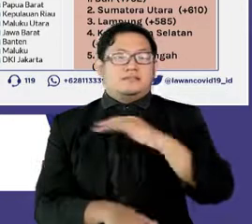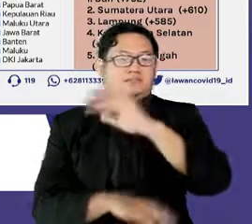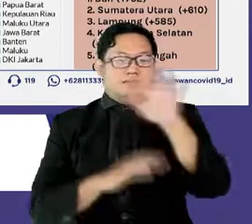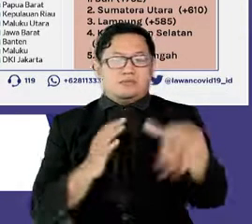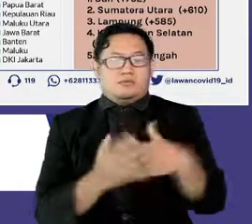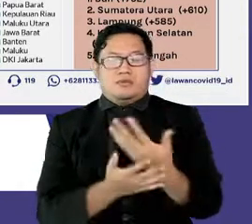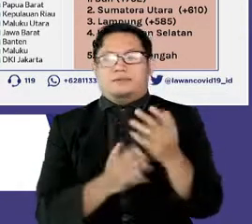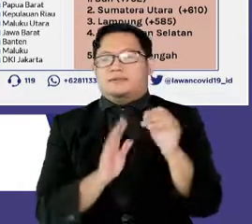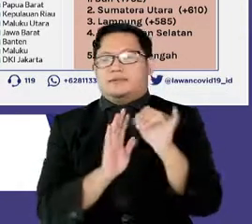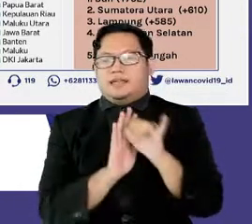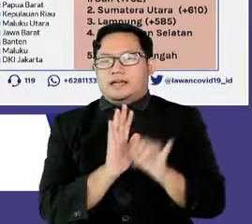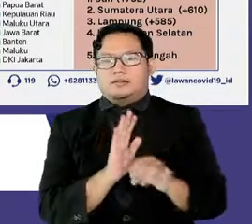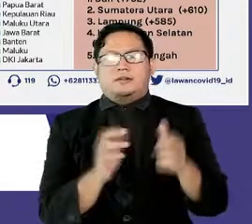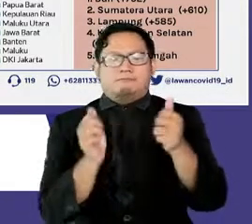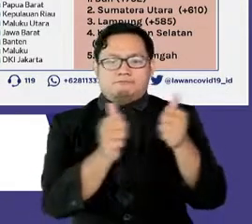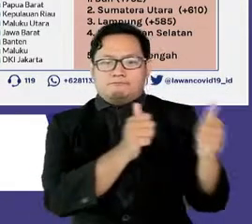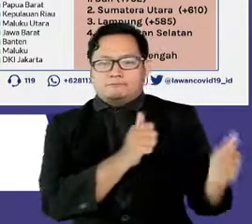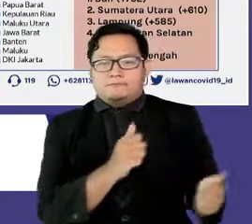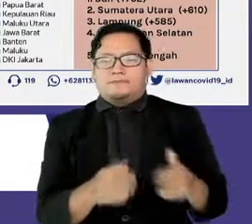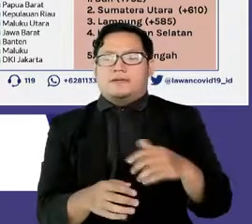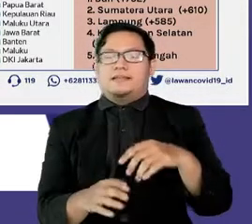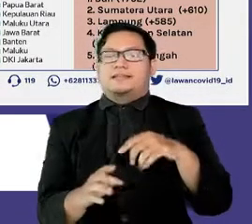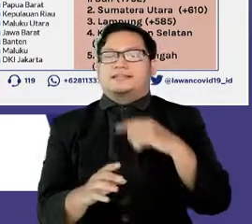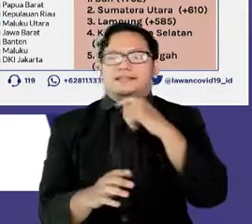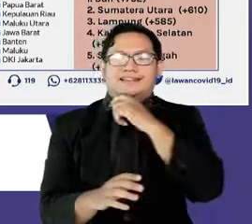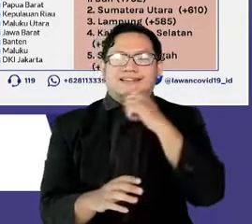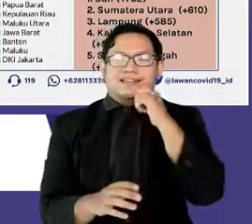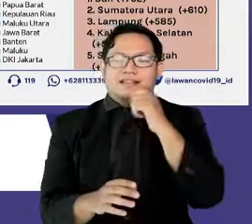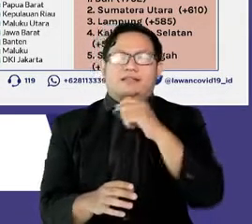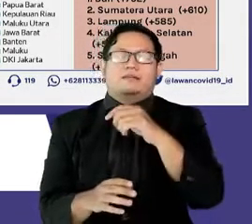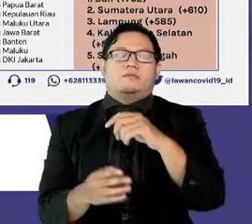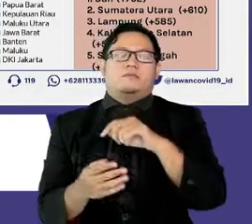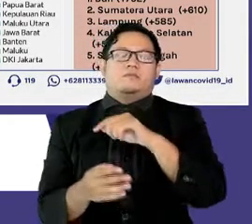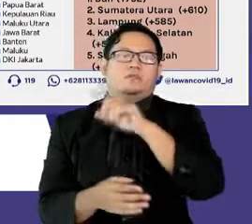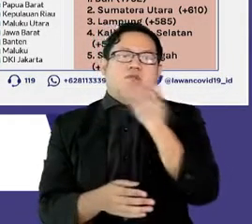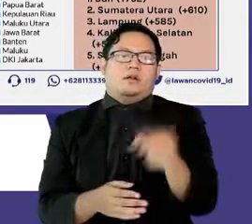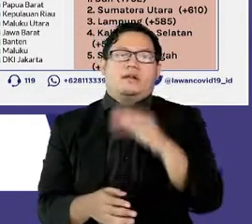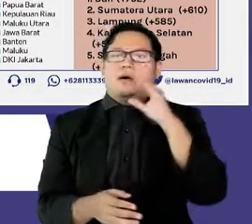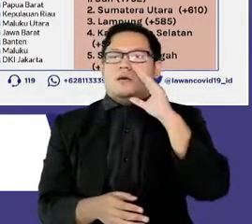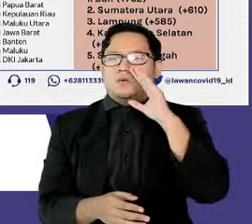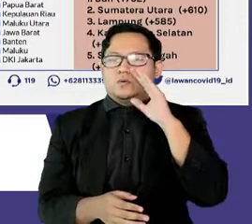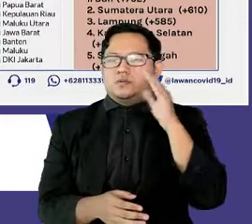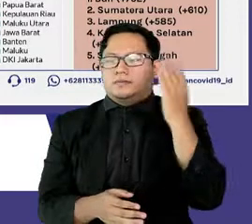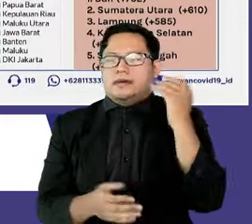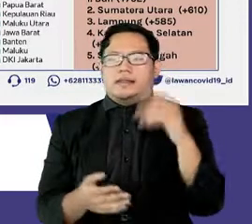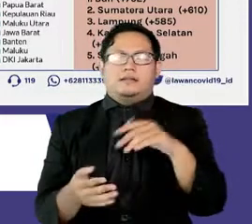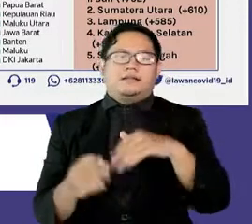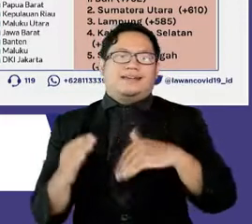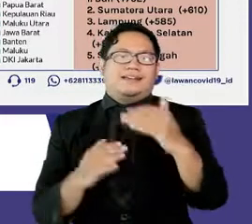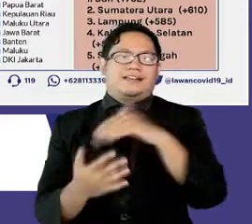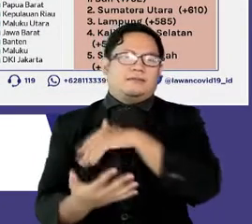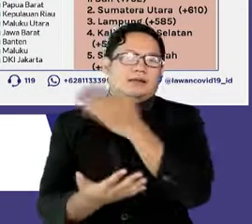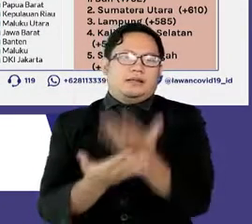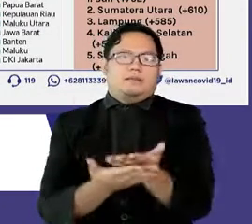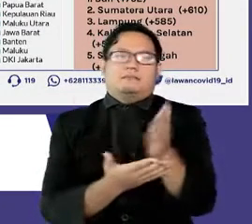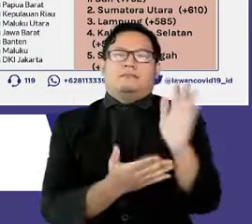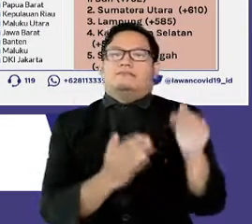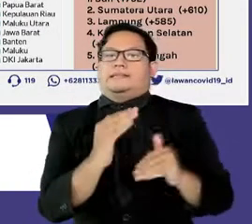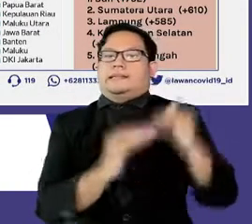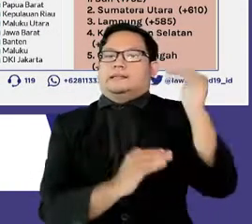indikator yang telah membaik, ternyata kematian di bulan Agustus kemarin bahkan masih lebih tinggi dibandingkan bulan Juli.